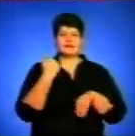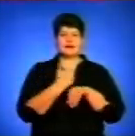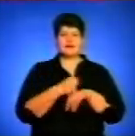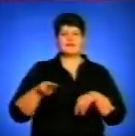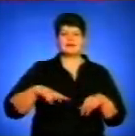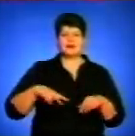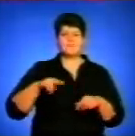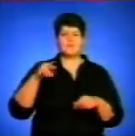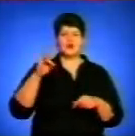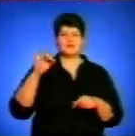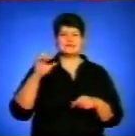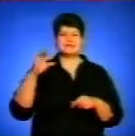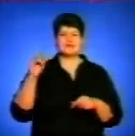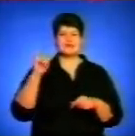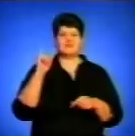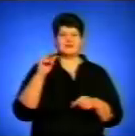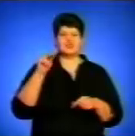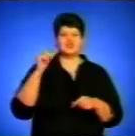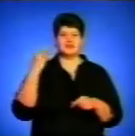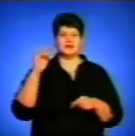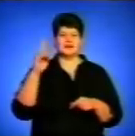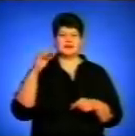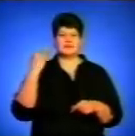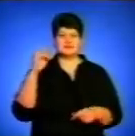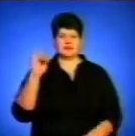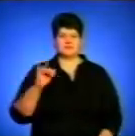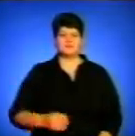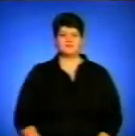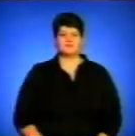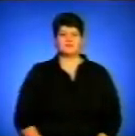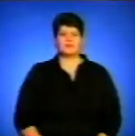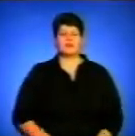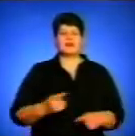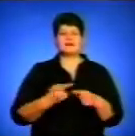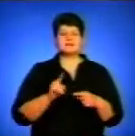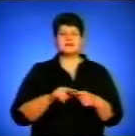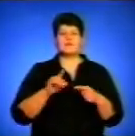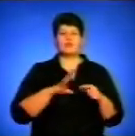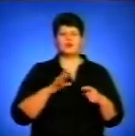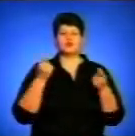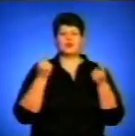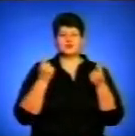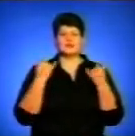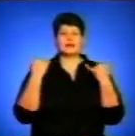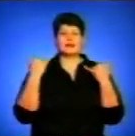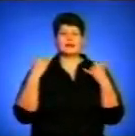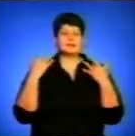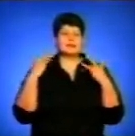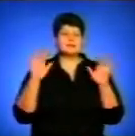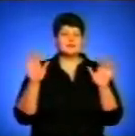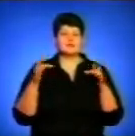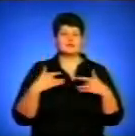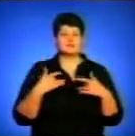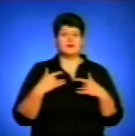«Агропродсервіс» Іван Чайківський. То було трошки несподівано, і то мене вразило, ну, решта я просто роблю свою